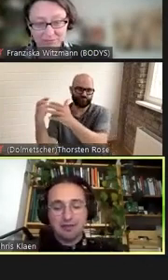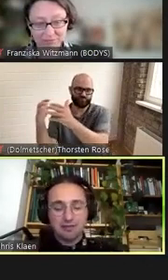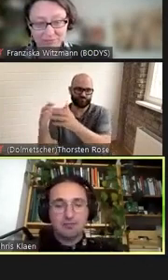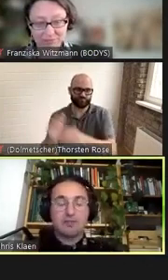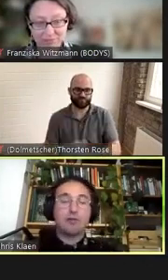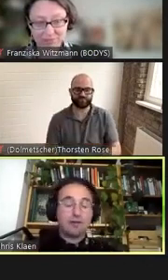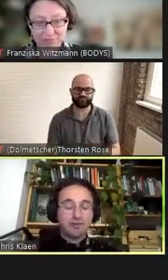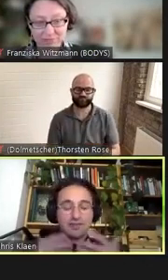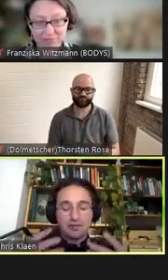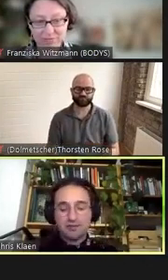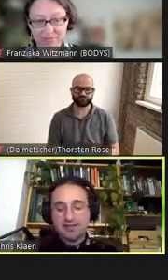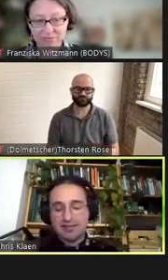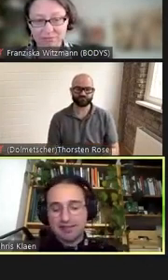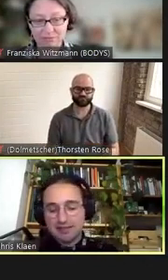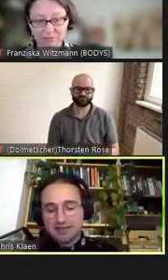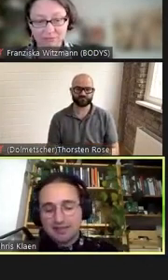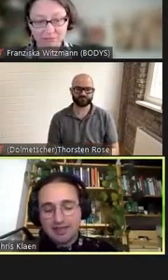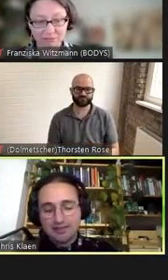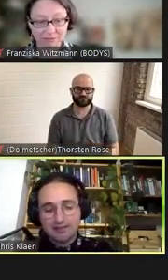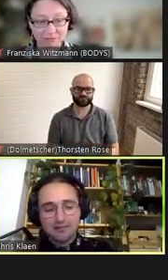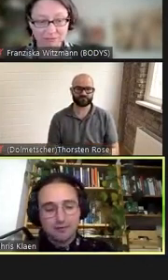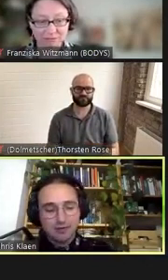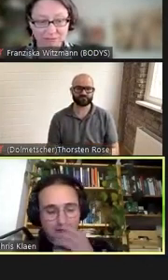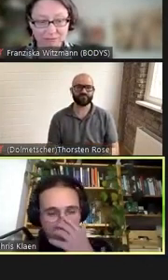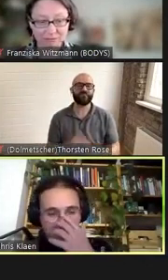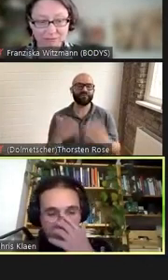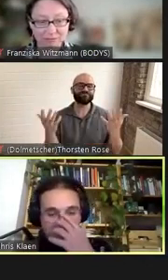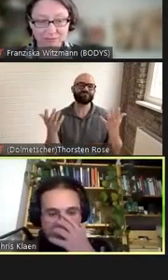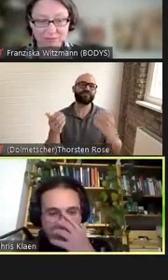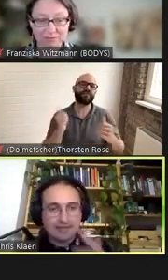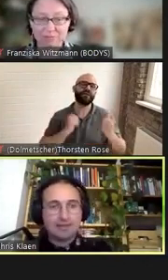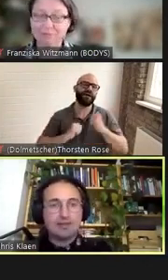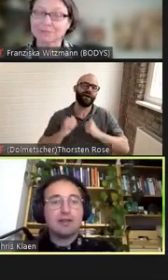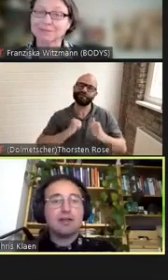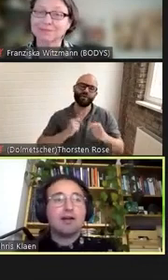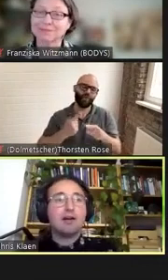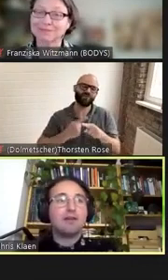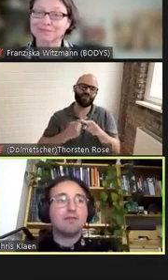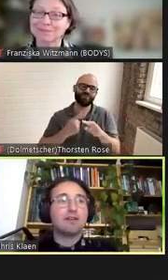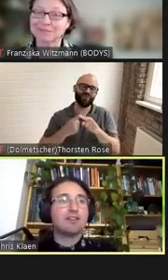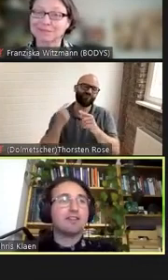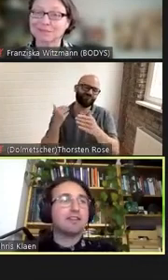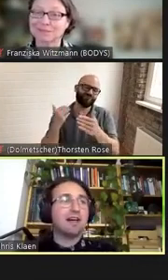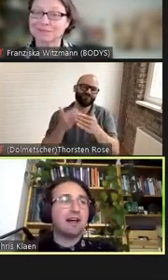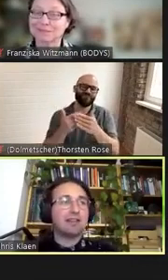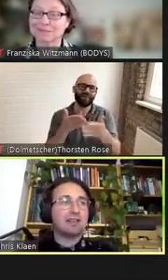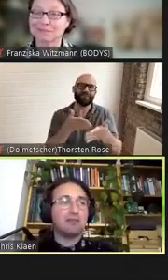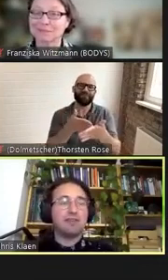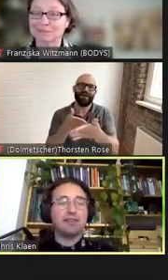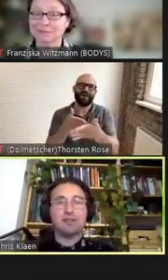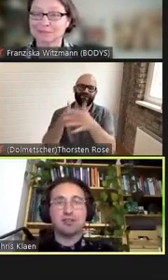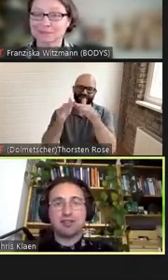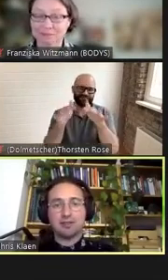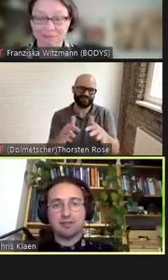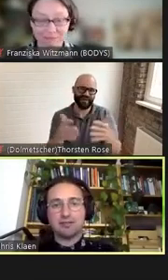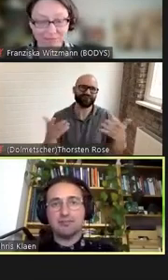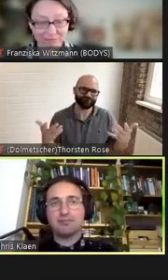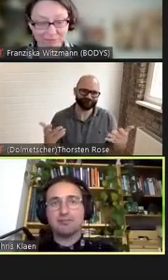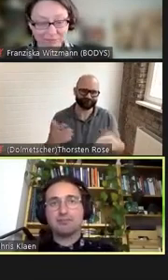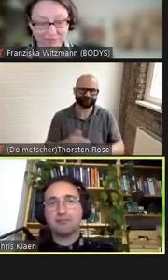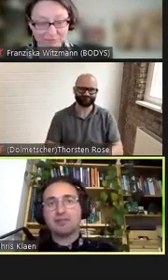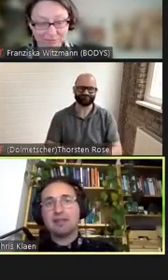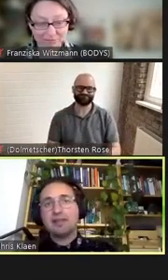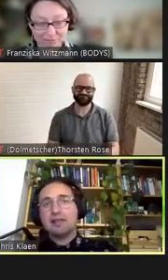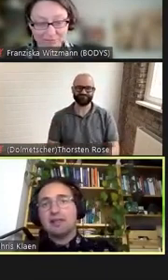arbeiten können, auch wenn uns da oft leider nach wie vor Barrieren verschiedenster Art im Wege stehen.